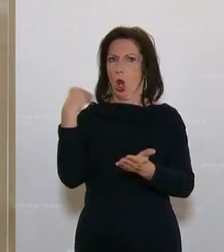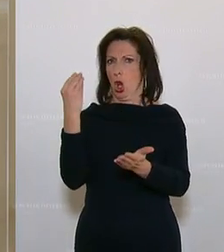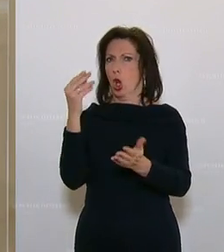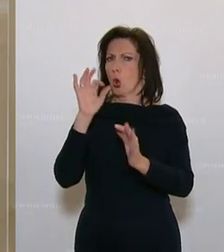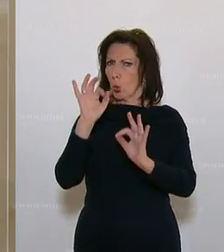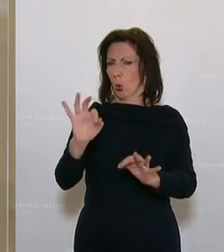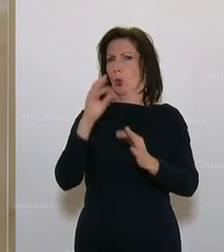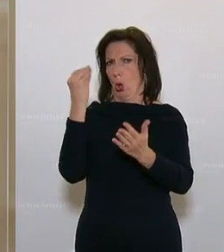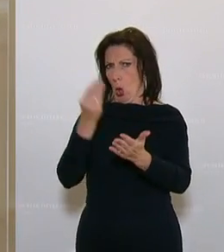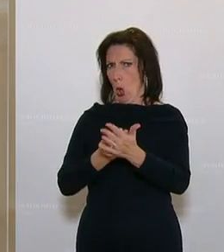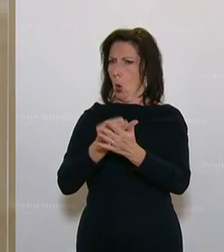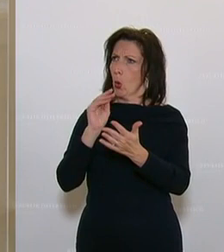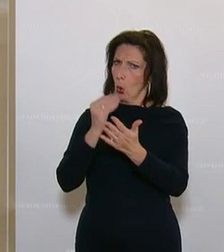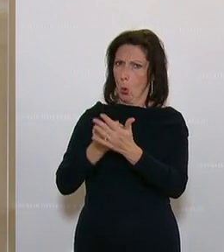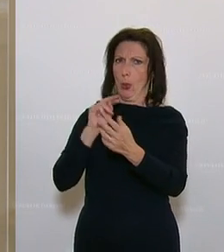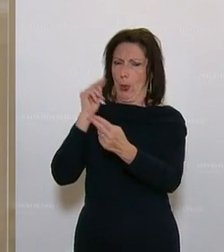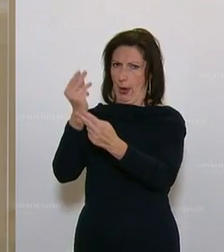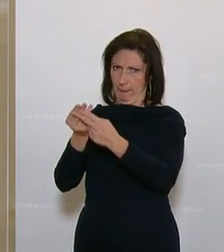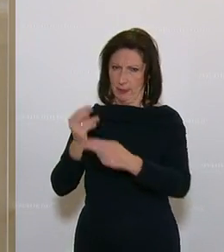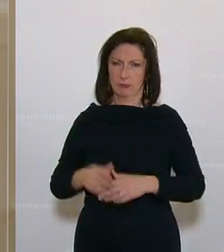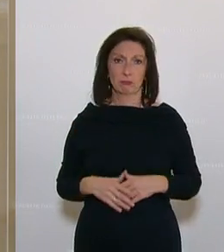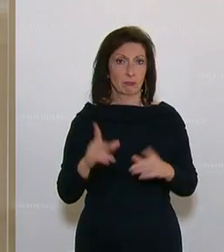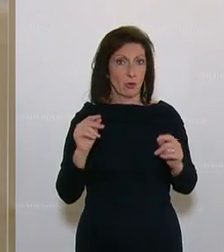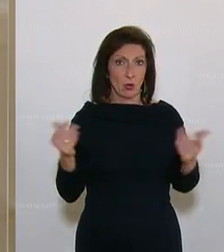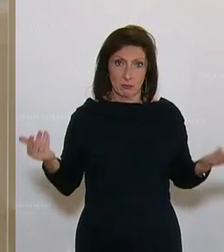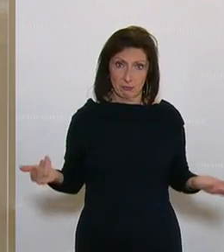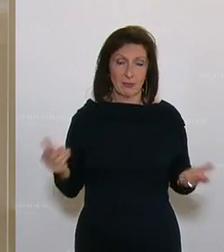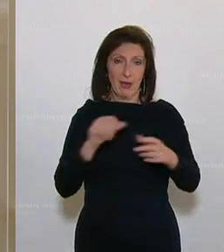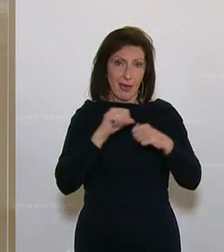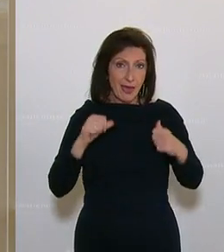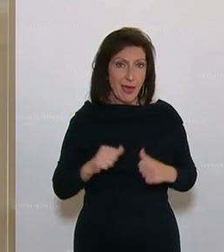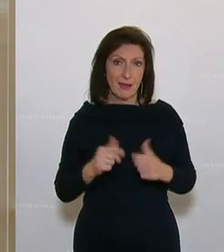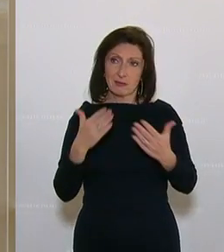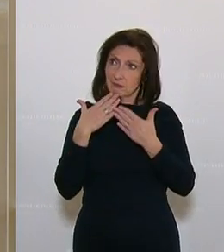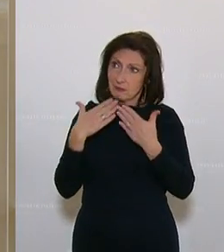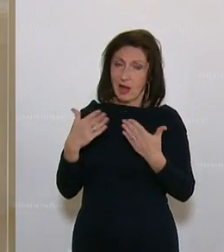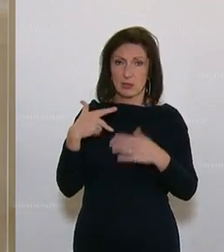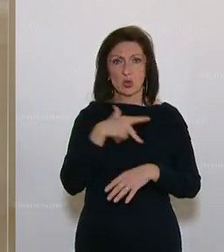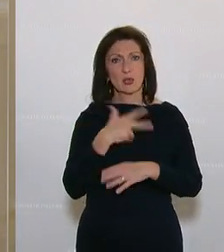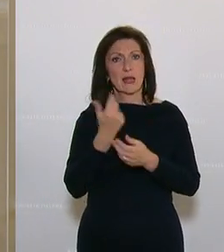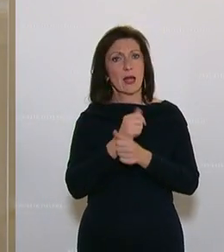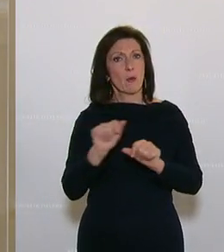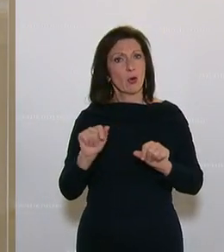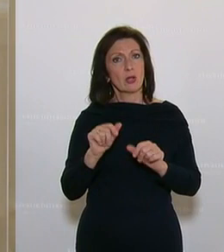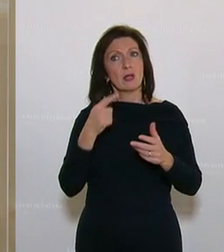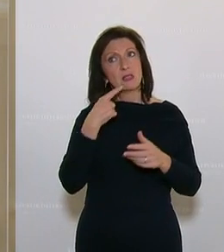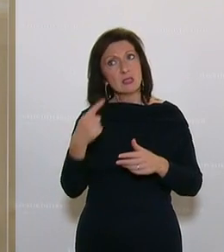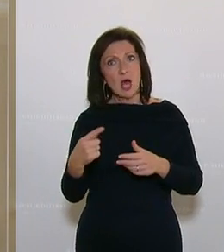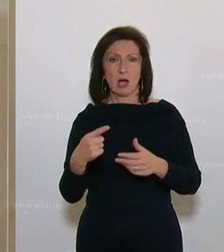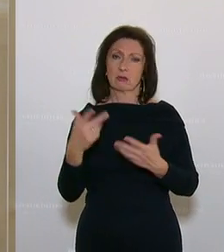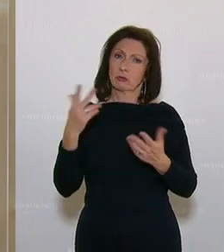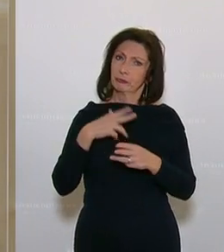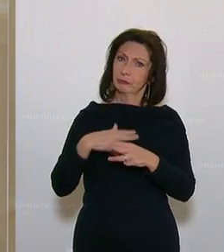schaffen. Ich denke, an dieser Stelle kann ich mich nur noch mal ganz herzlich im Namen der sozialdemokratischen Fraktion für den